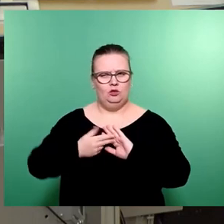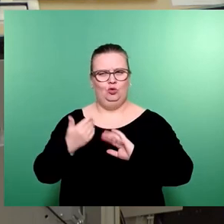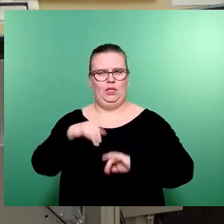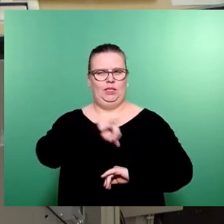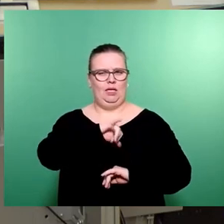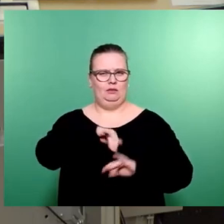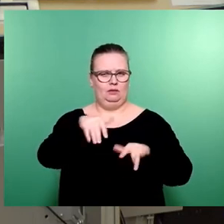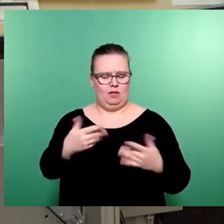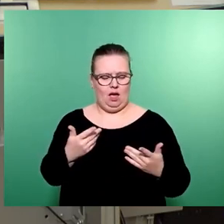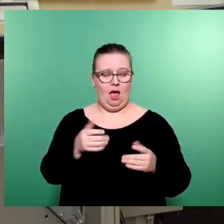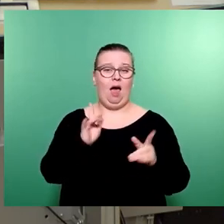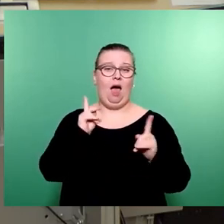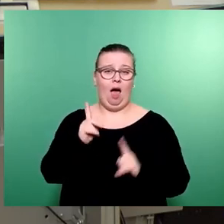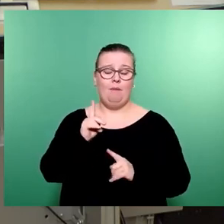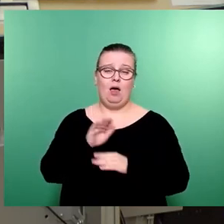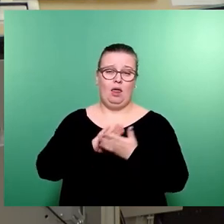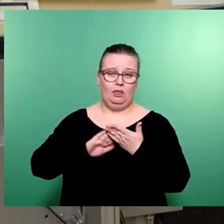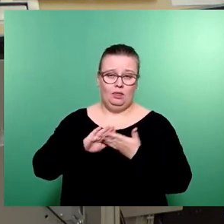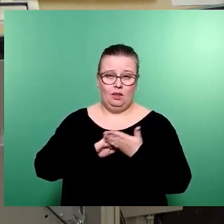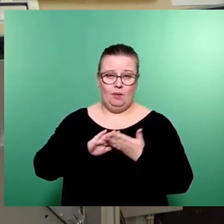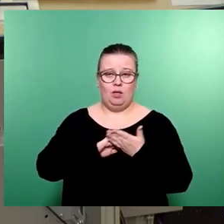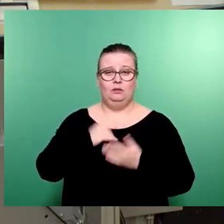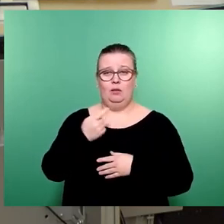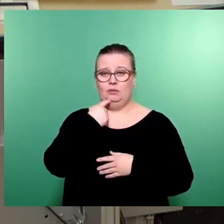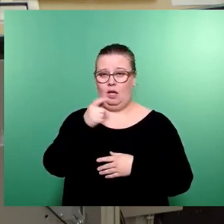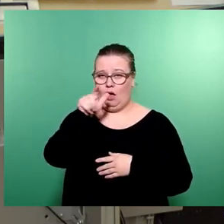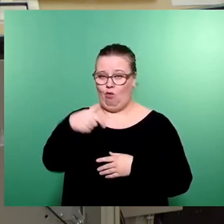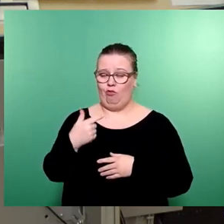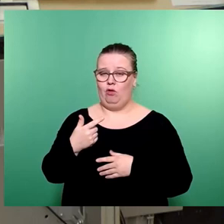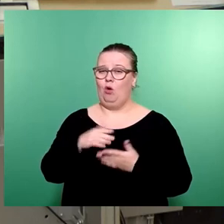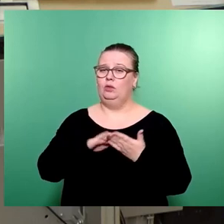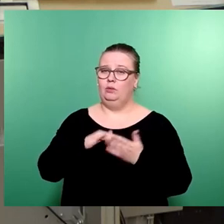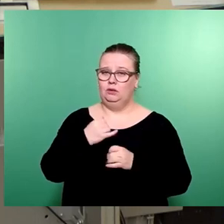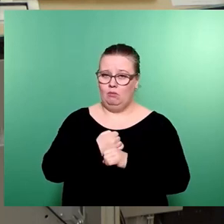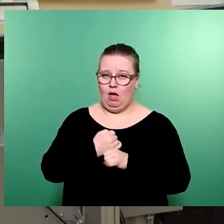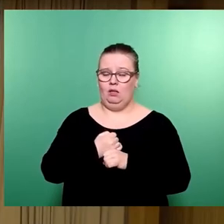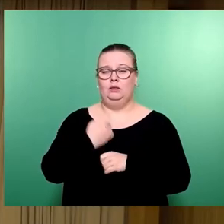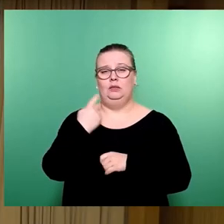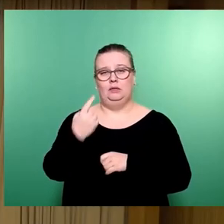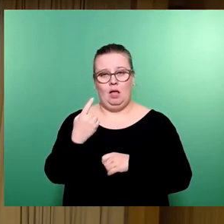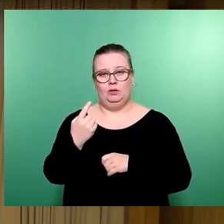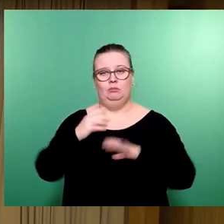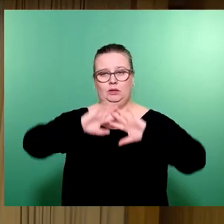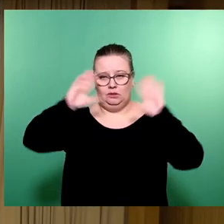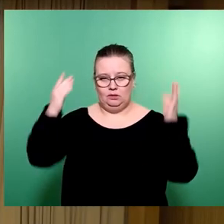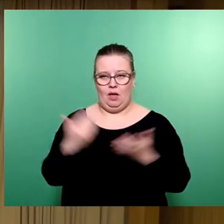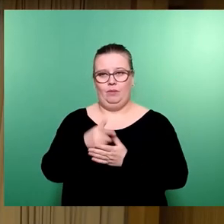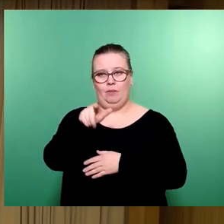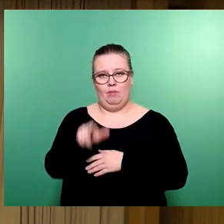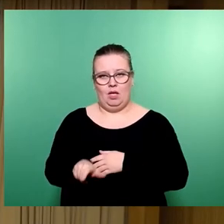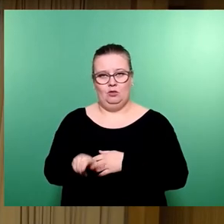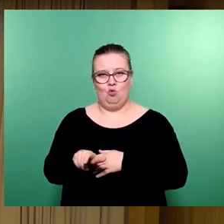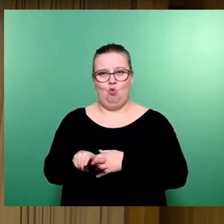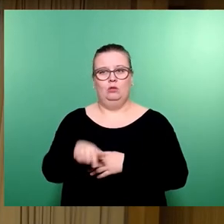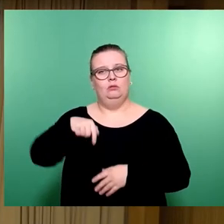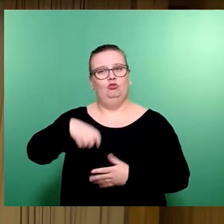haben. Aber niemals habe ich Ihnen unterstellt und ich werde das auch nicht tun, dass Sie nicht mit Ihrer gesamten Person am Wohl